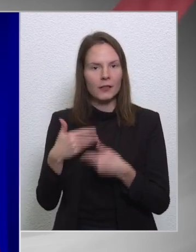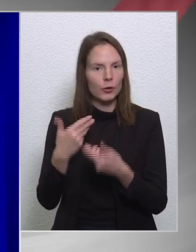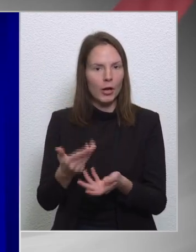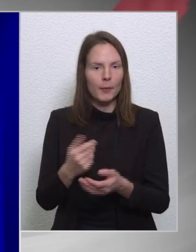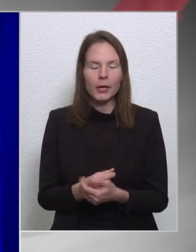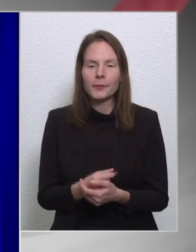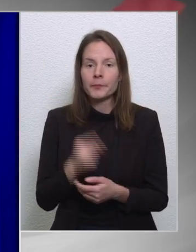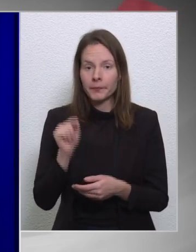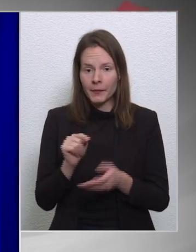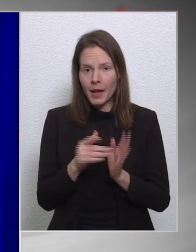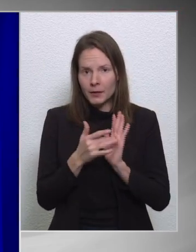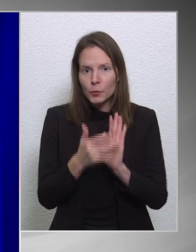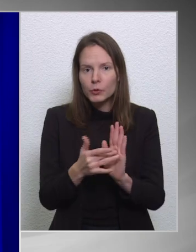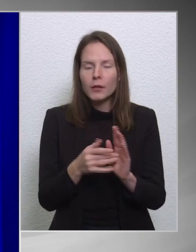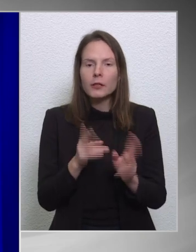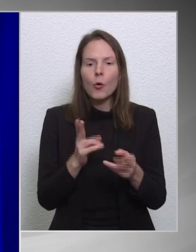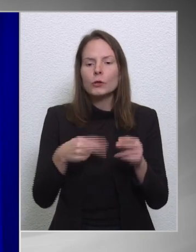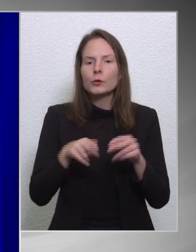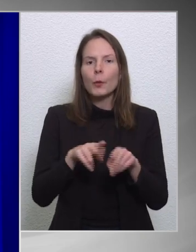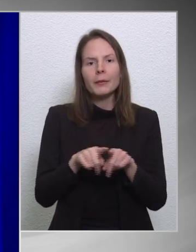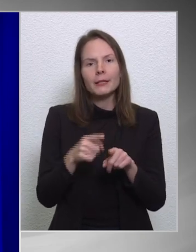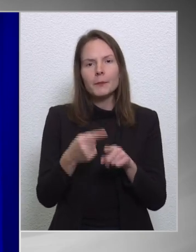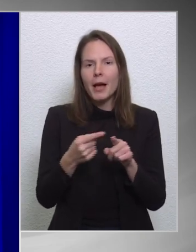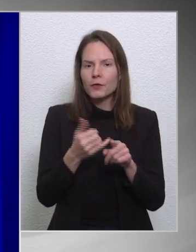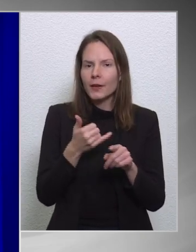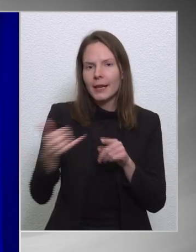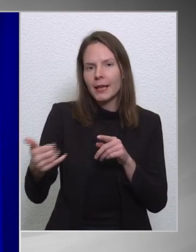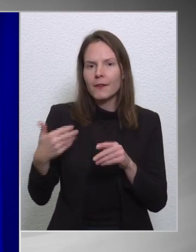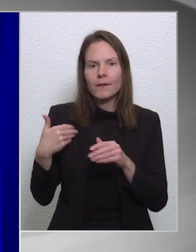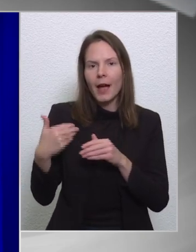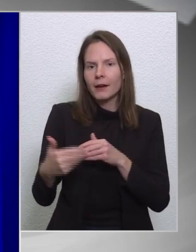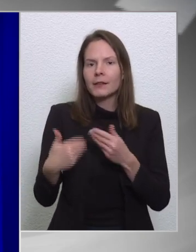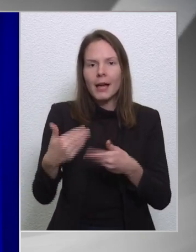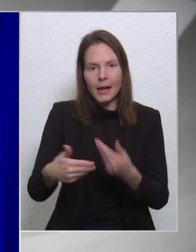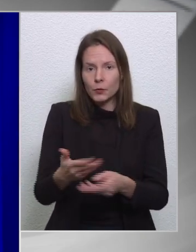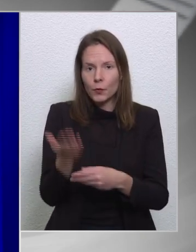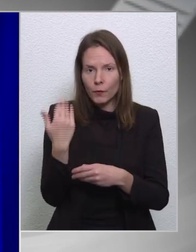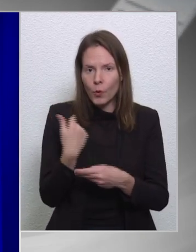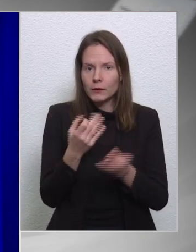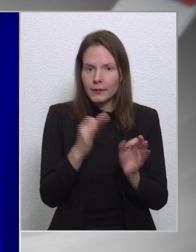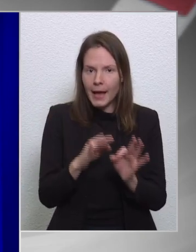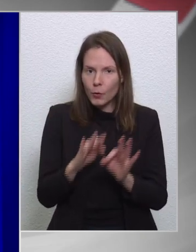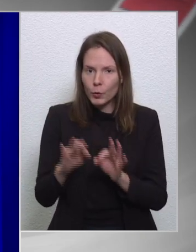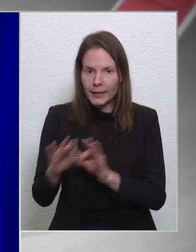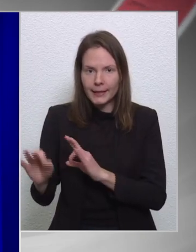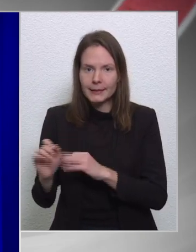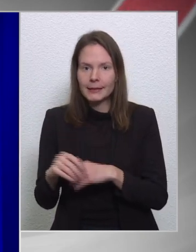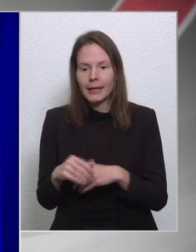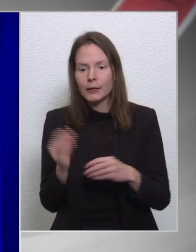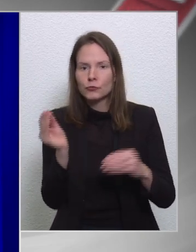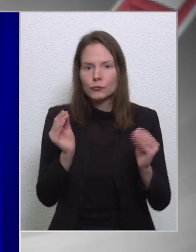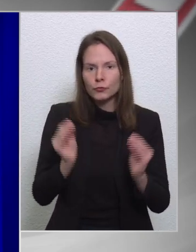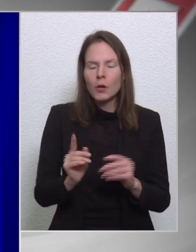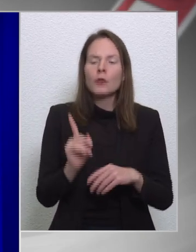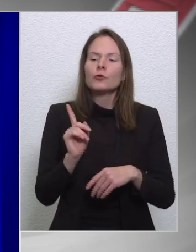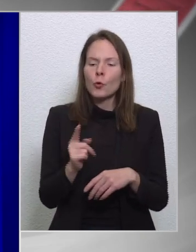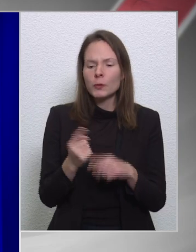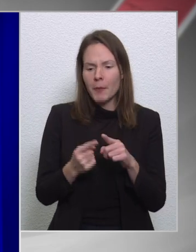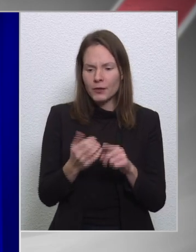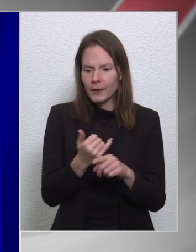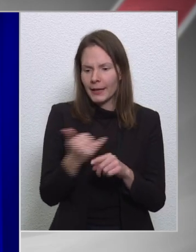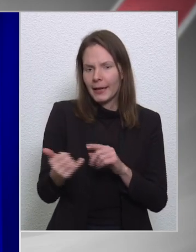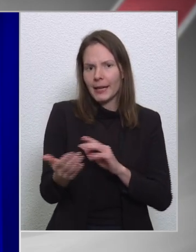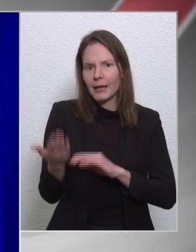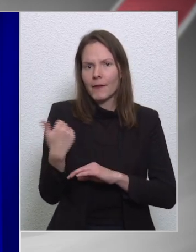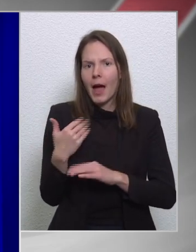ami azt mutatja, hogy noha több mint másfél éven keresztül folyt az előkészítése, sőt, tulajdonképpen másfél évvel ezelőtt